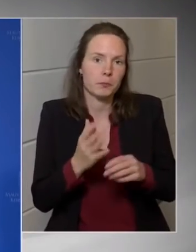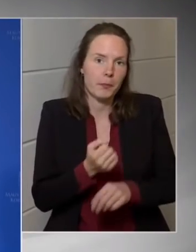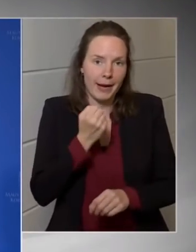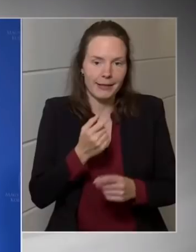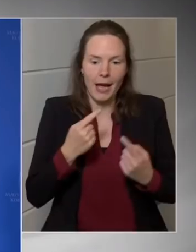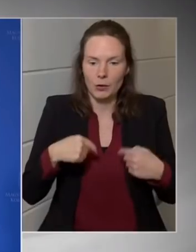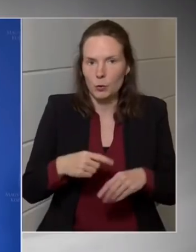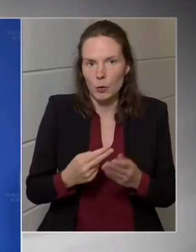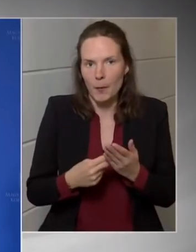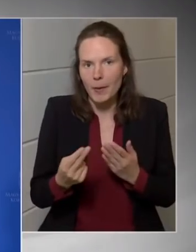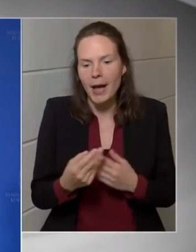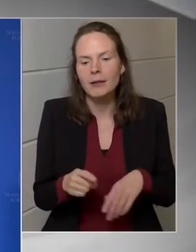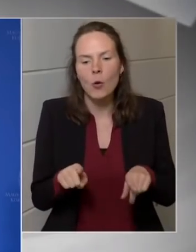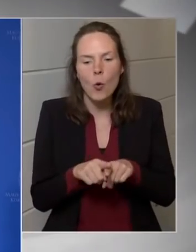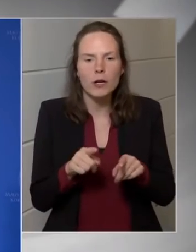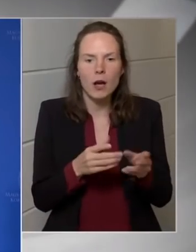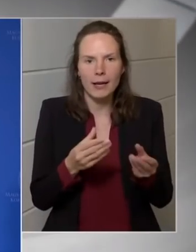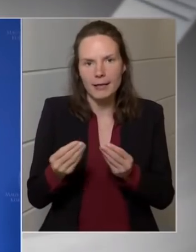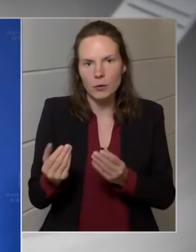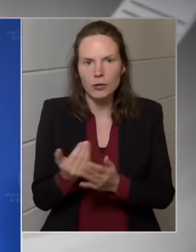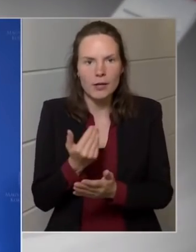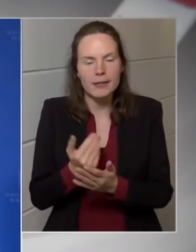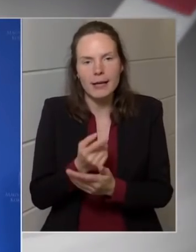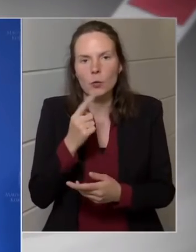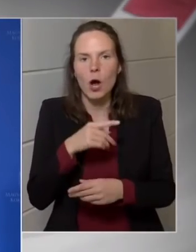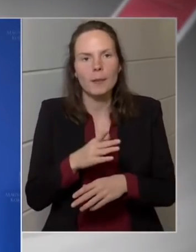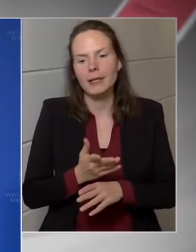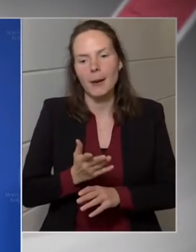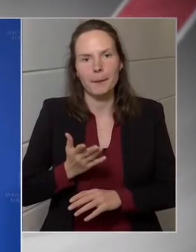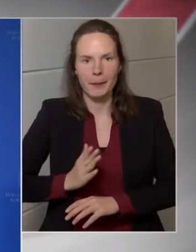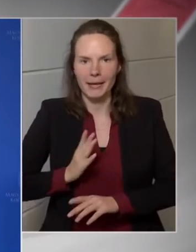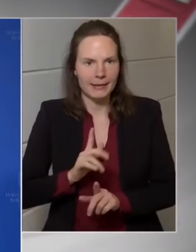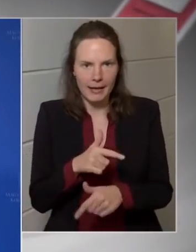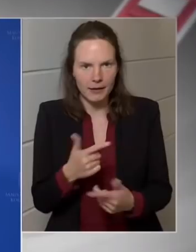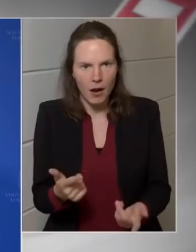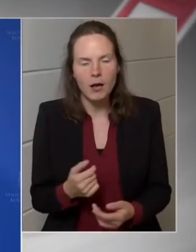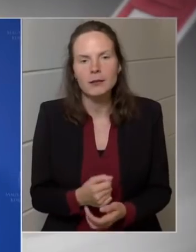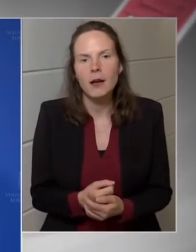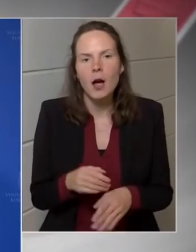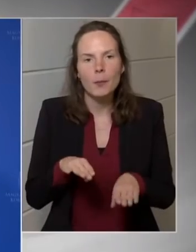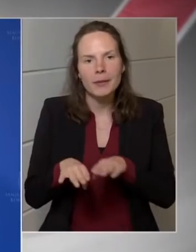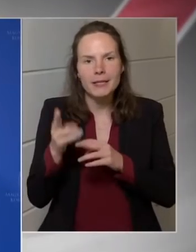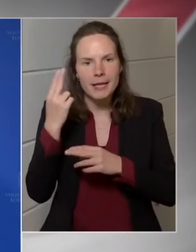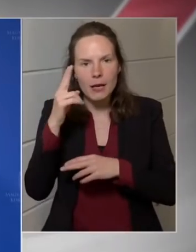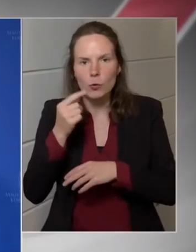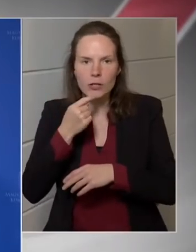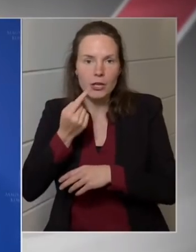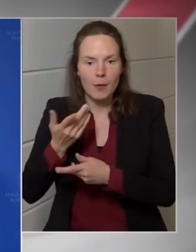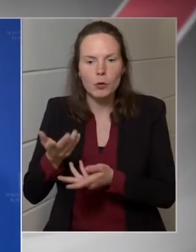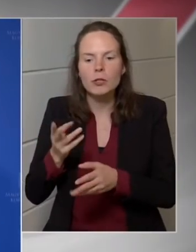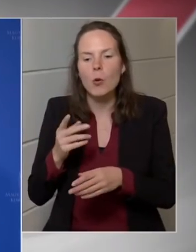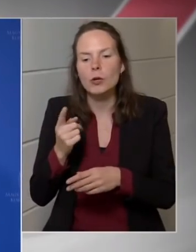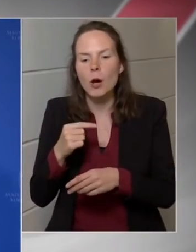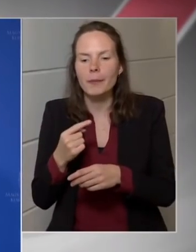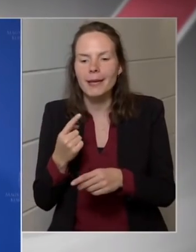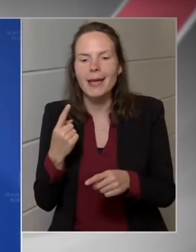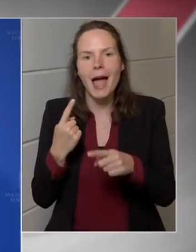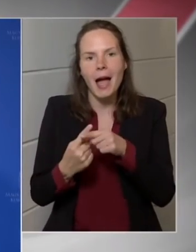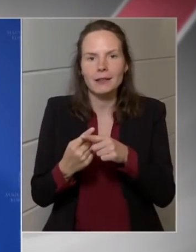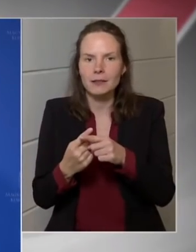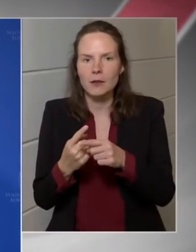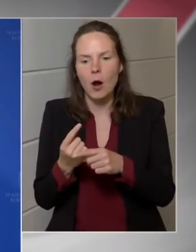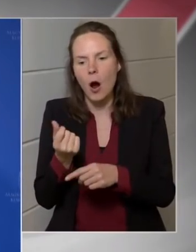jogállás. Mi ezt a bíróságon megtámadtuk az Európai Unióbíróságon, és megnyertük a perthet. Olyan eszközöket betettünk be,